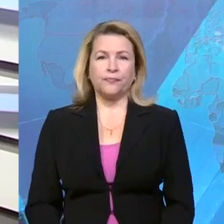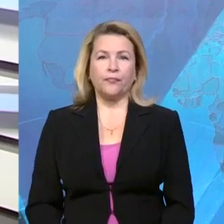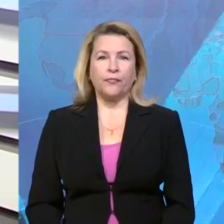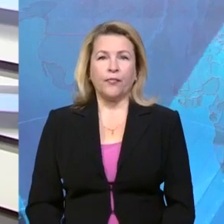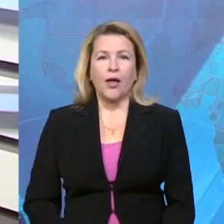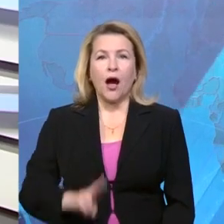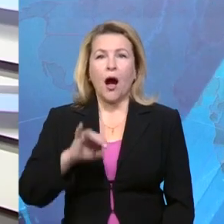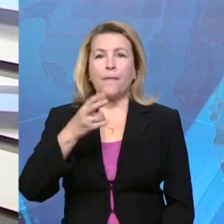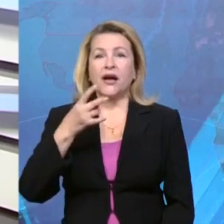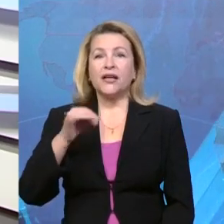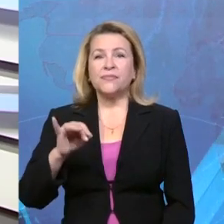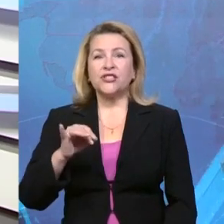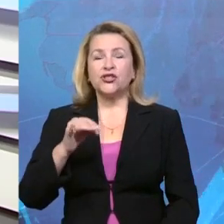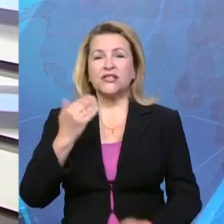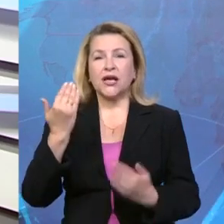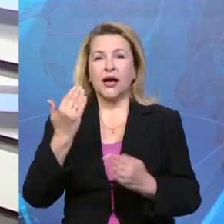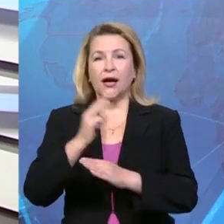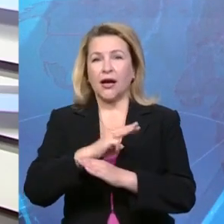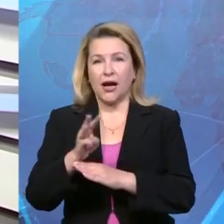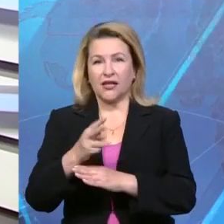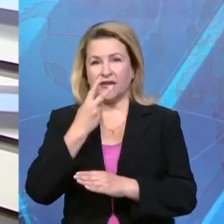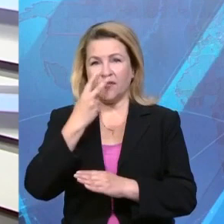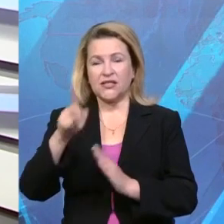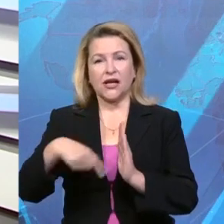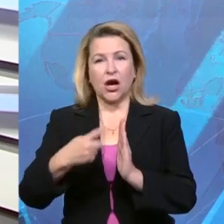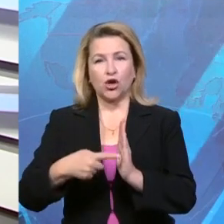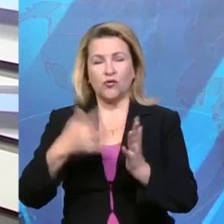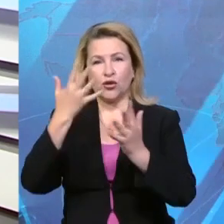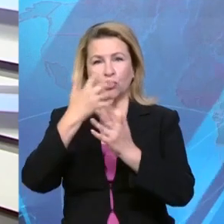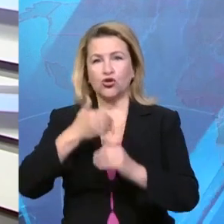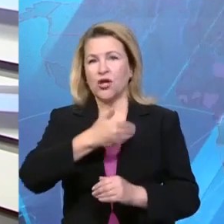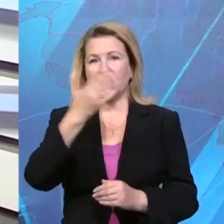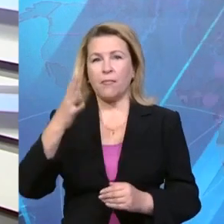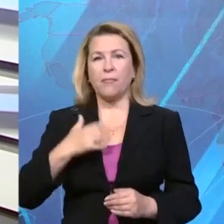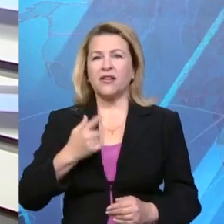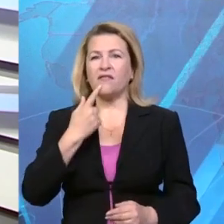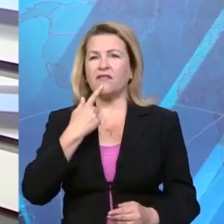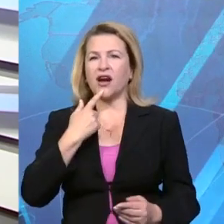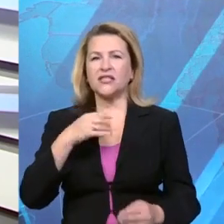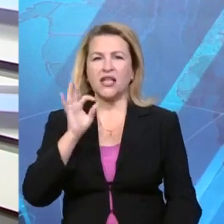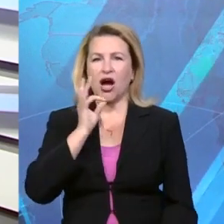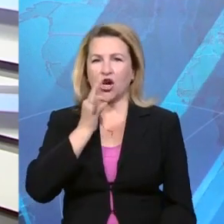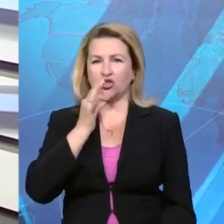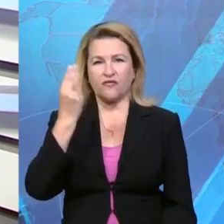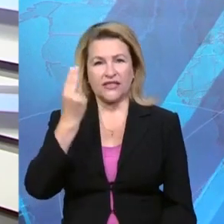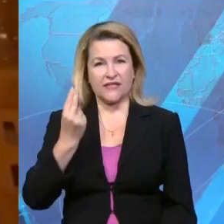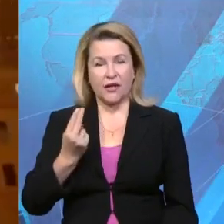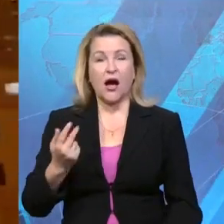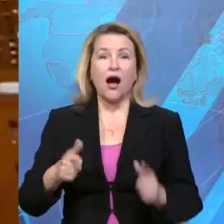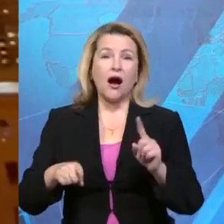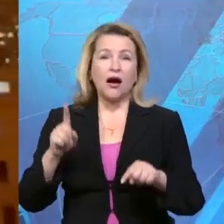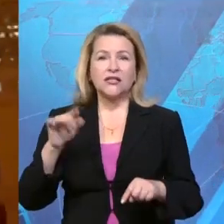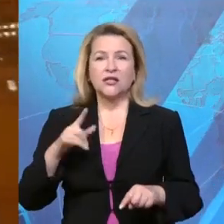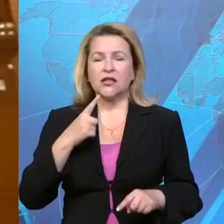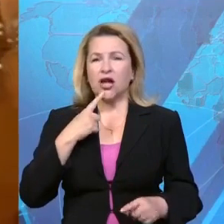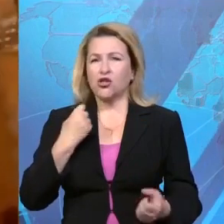Апокалиптические кадры приходят из США в ряд городов. Этой ночью небо окрасилось в насыщенно оранжевый цвет, а кое-где и вовсе в